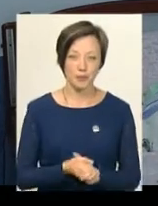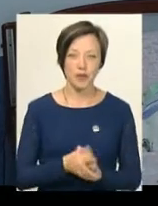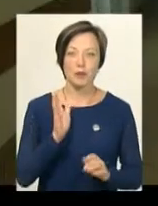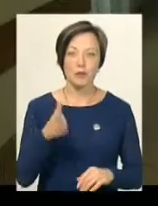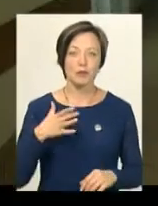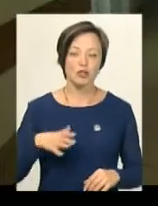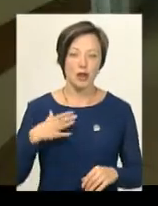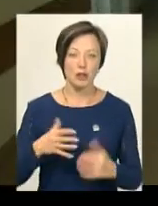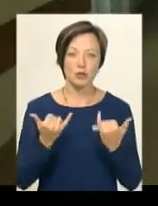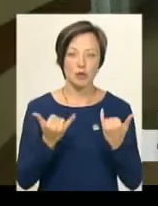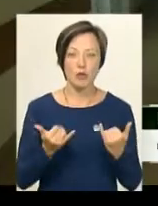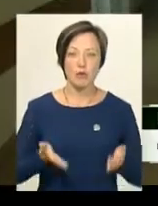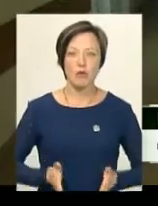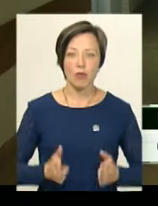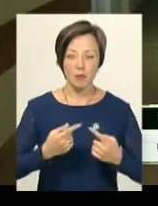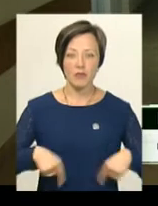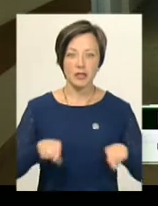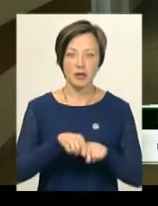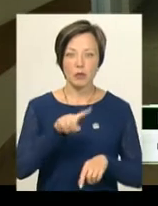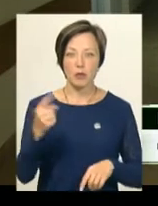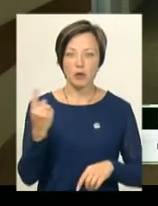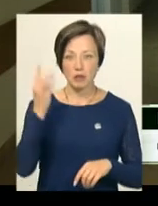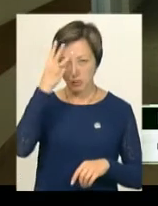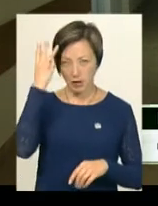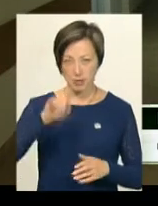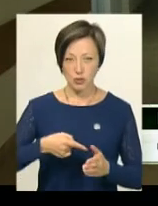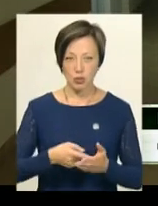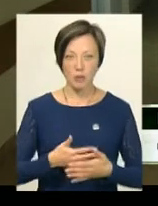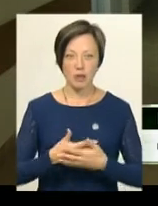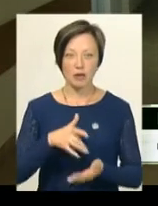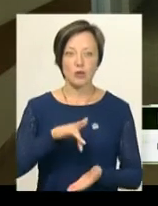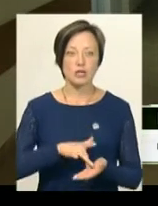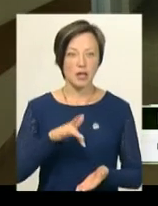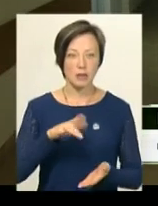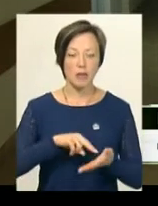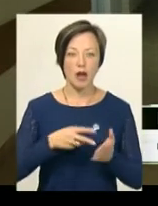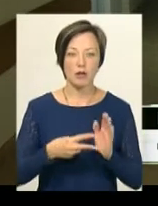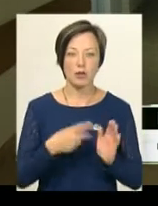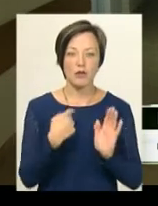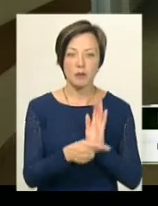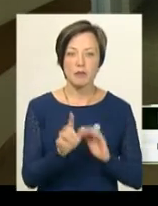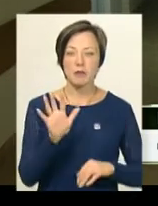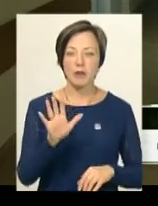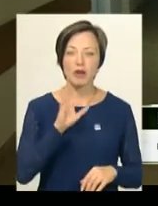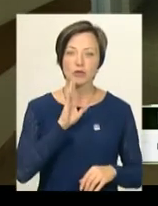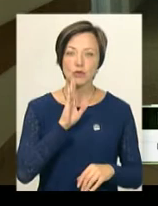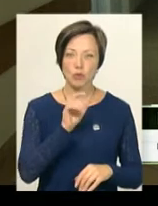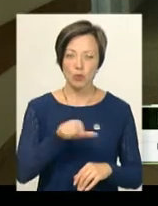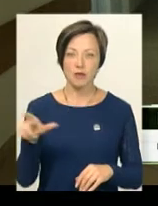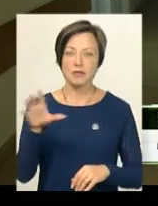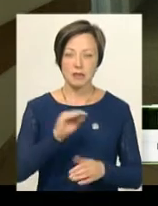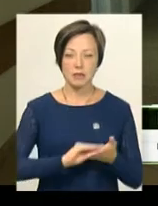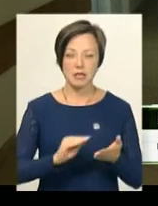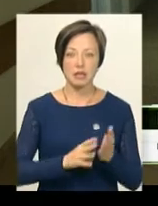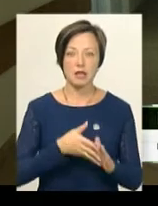чекати. Сьогодні у пологому відділенні номер один Хмельницького міського перинатального центру планують виписати 5 породіль. Усі вони